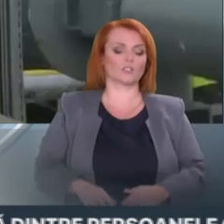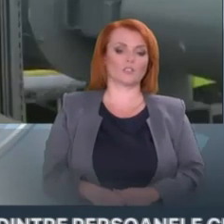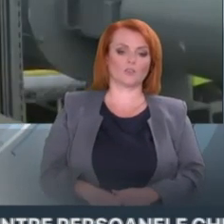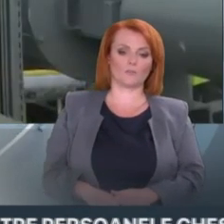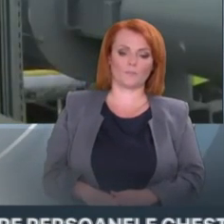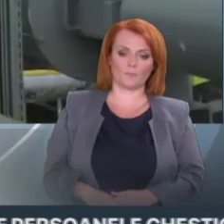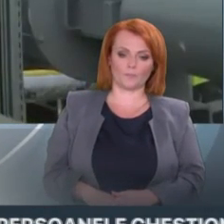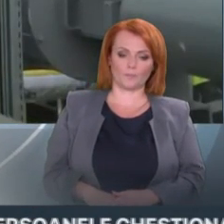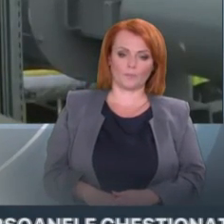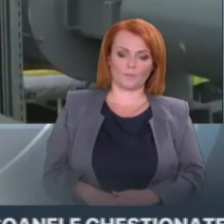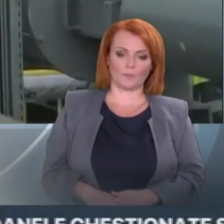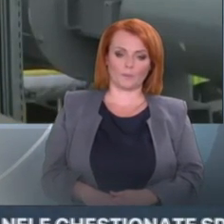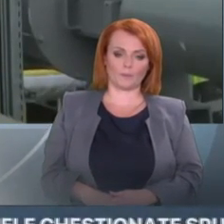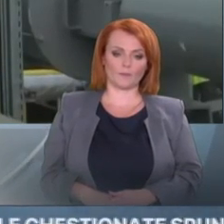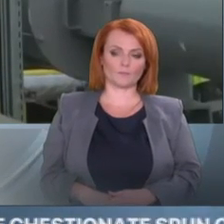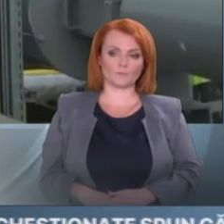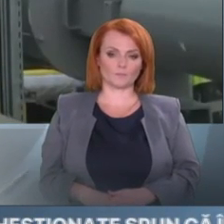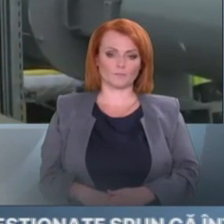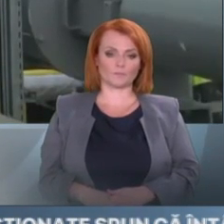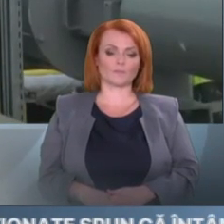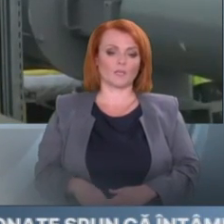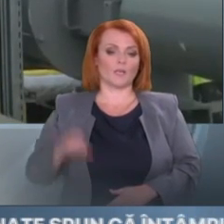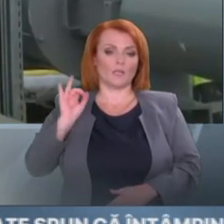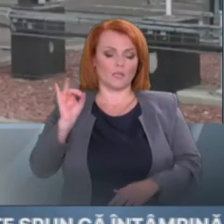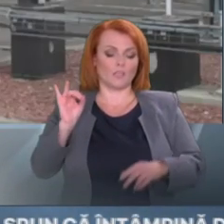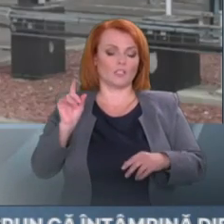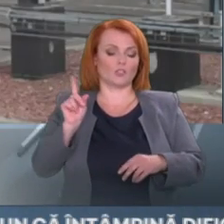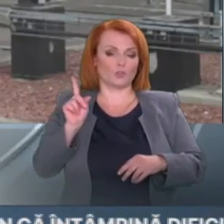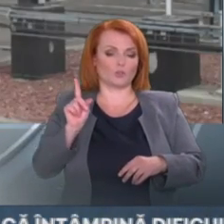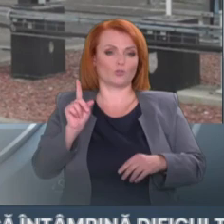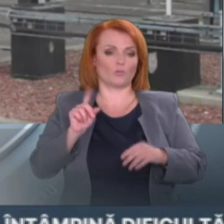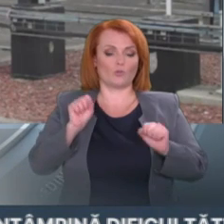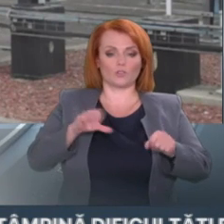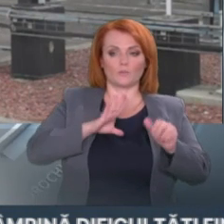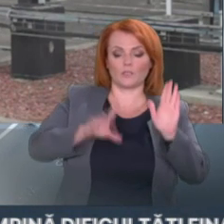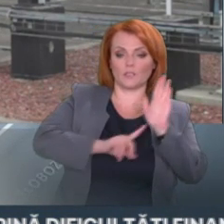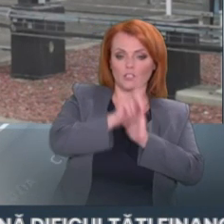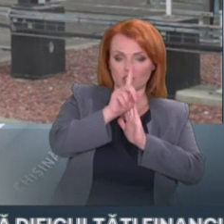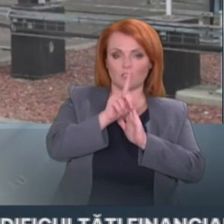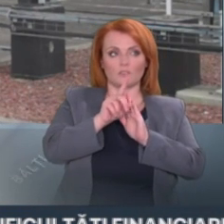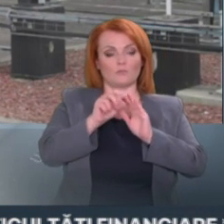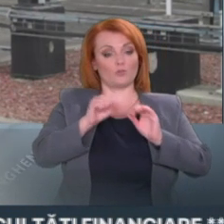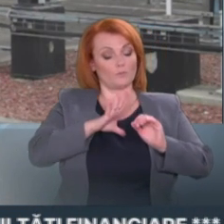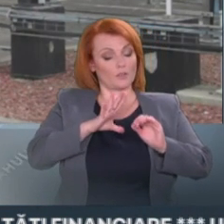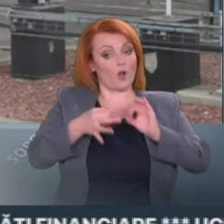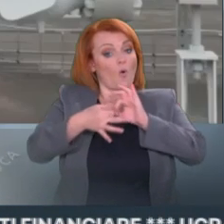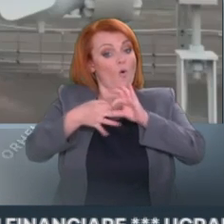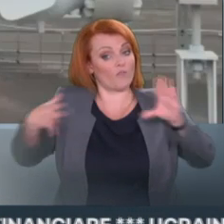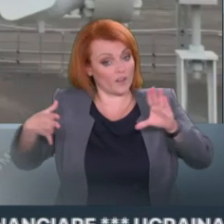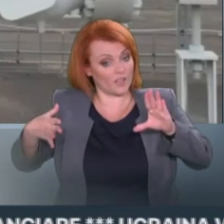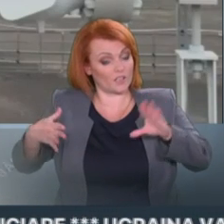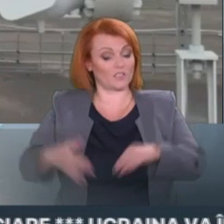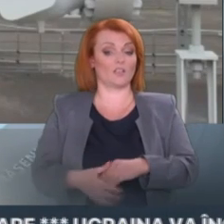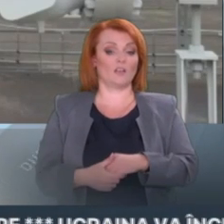de transport la gaz natural de către autoritățile naționale și acest lucru poate duce la anumite conflicte în plan politic